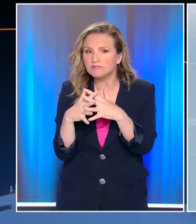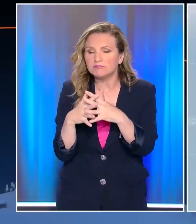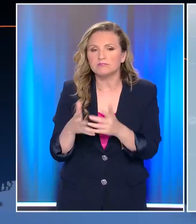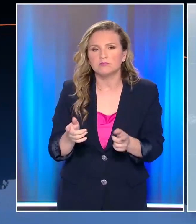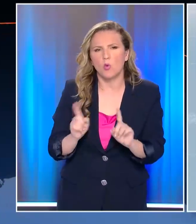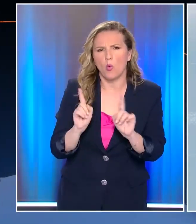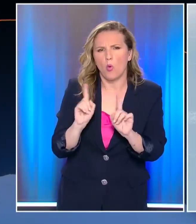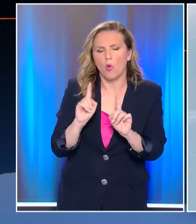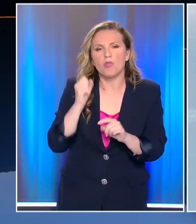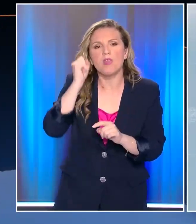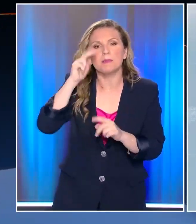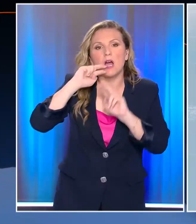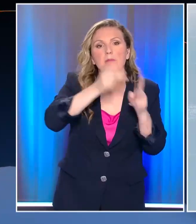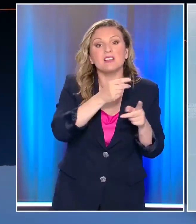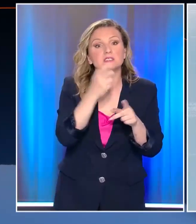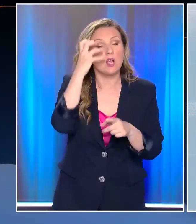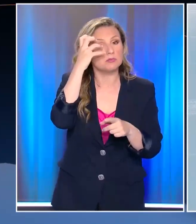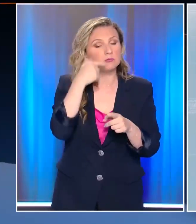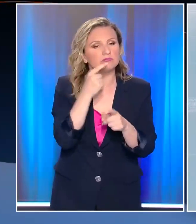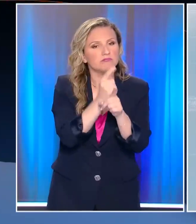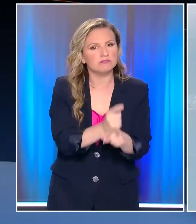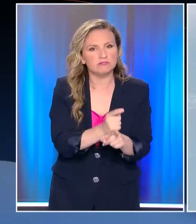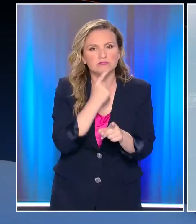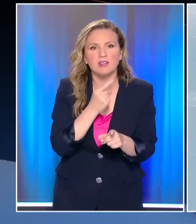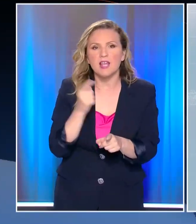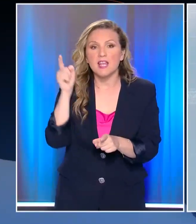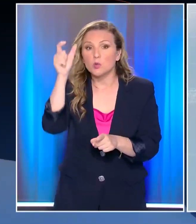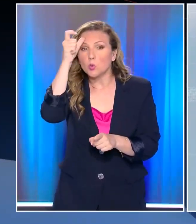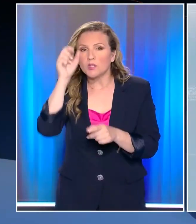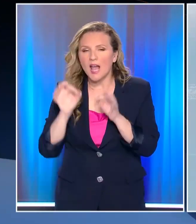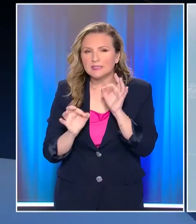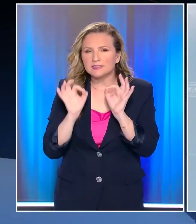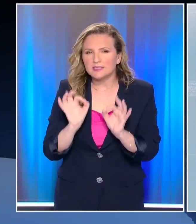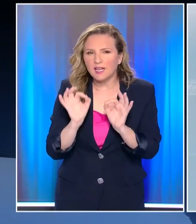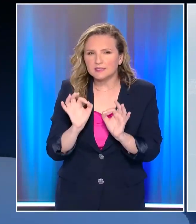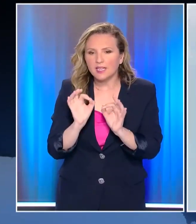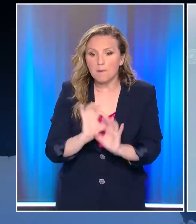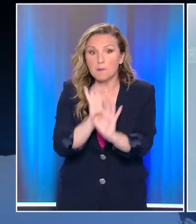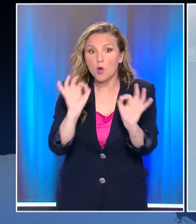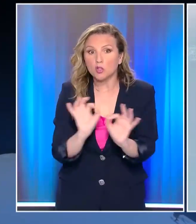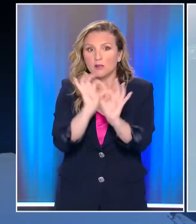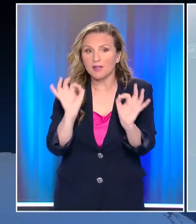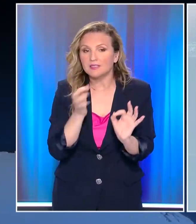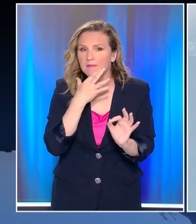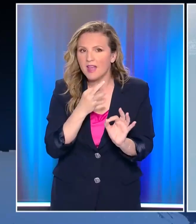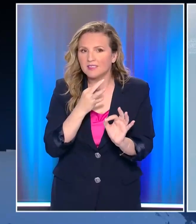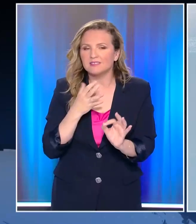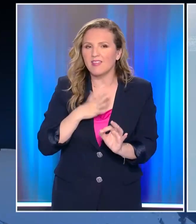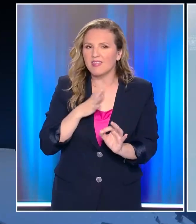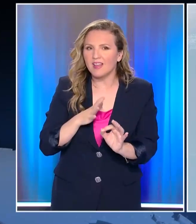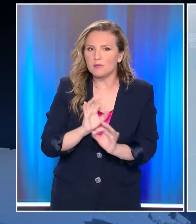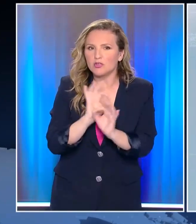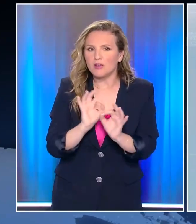Νομοτελειακά όχι, αλλά δημιουργεί τις προϋποθέσεις έτσι ώστε όταν και αν γίνει αυτό το πράγμα έχει μια εντός